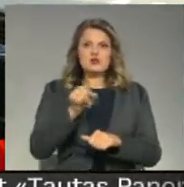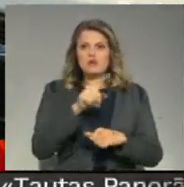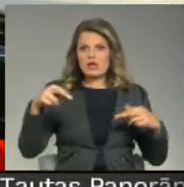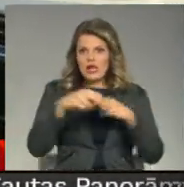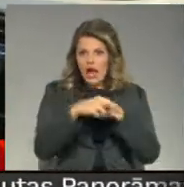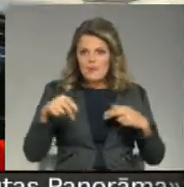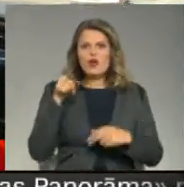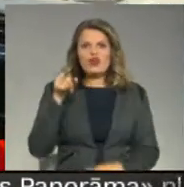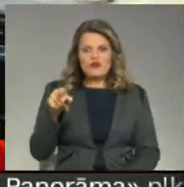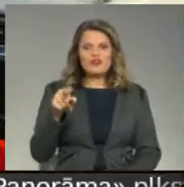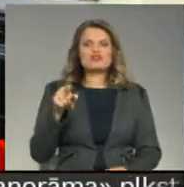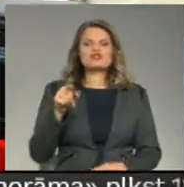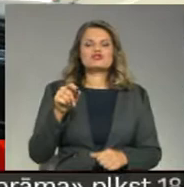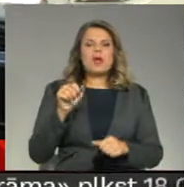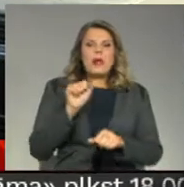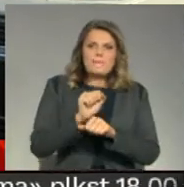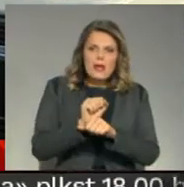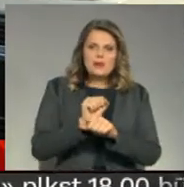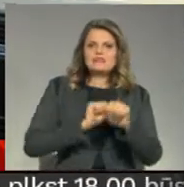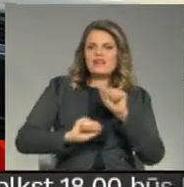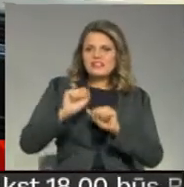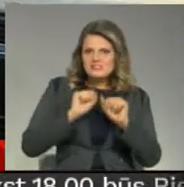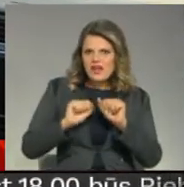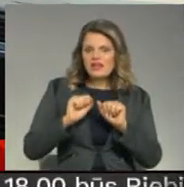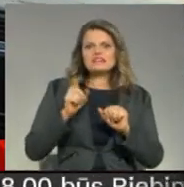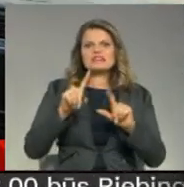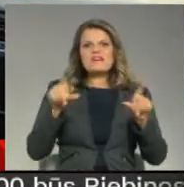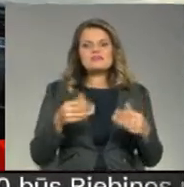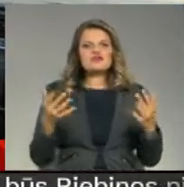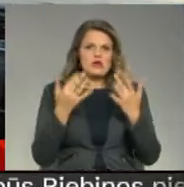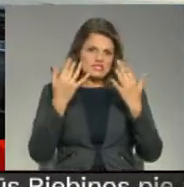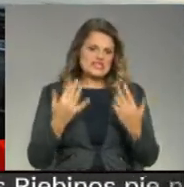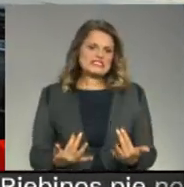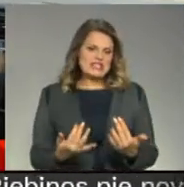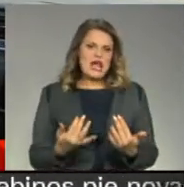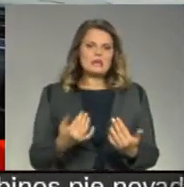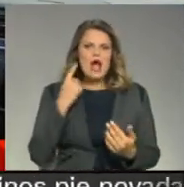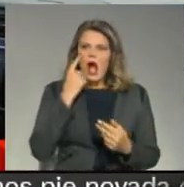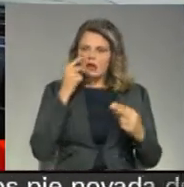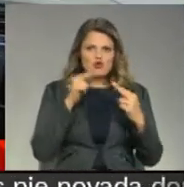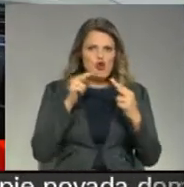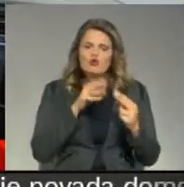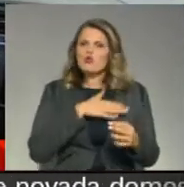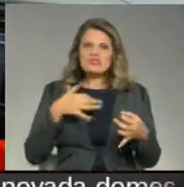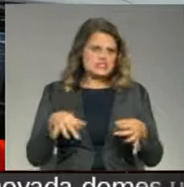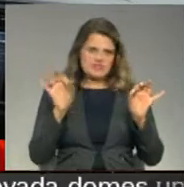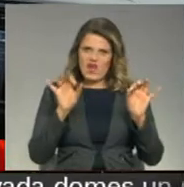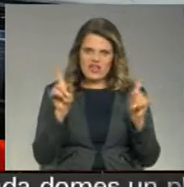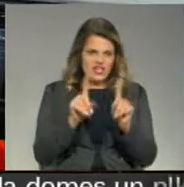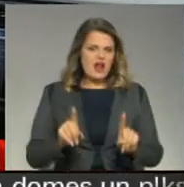pārē, tad viņš piebremzē vai arī izvairās kaut kā, bet tas ir kaut kāds risinājums. Acu kontakts ir ļoti svarīga lieta,